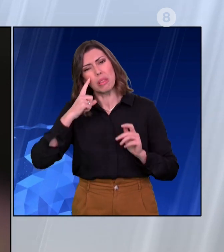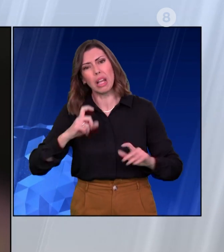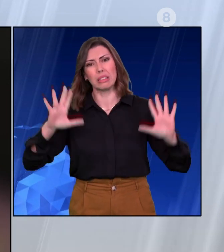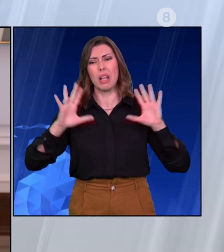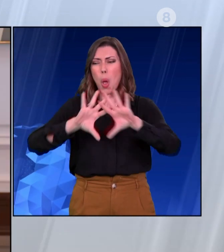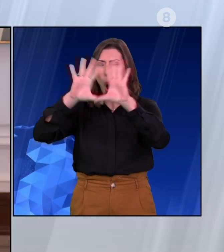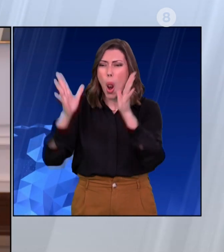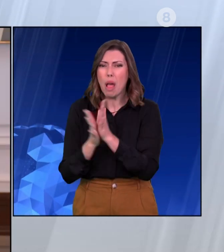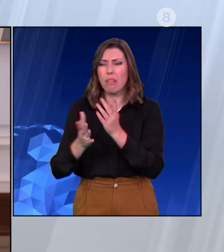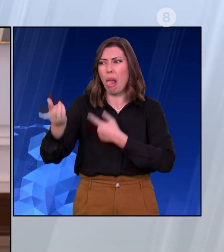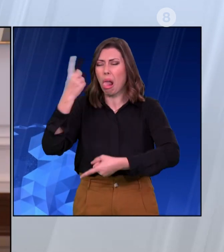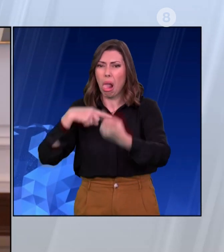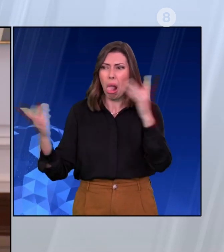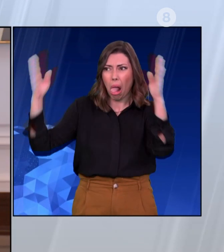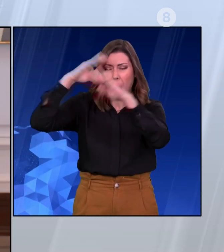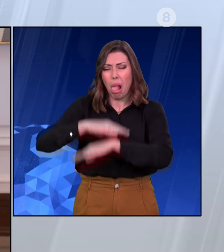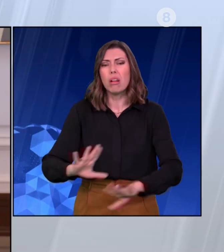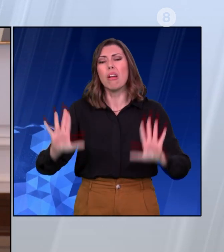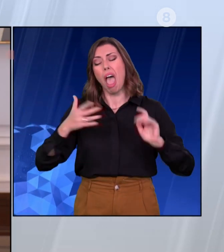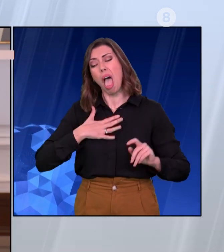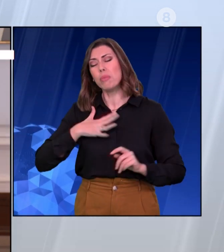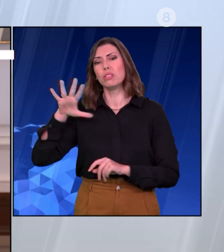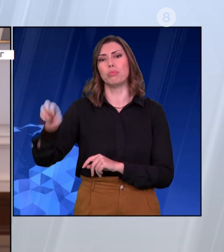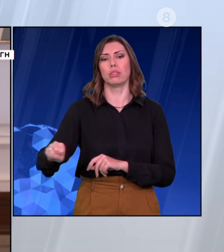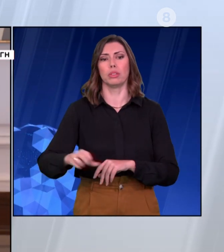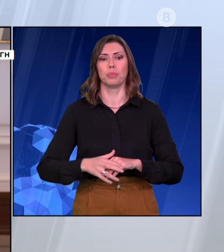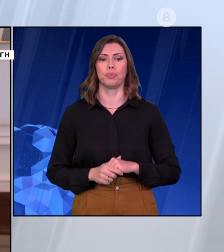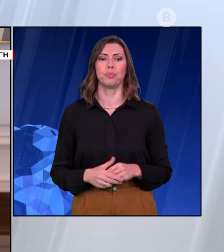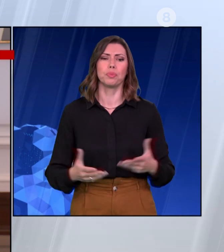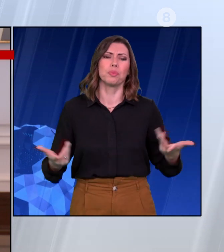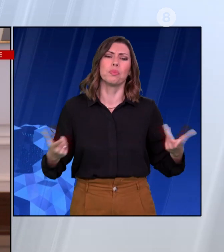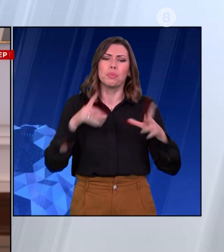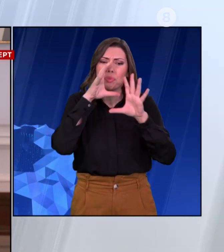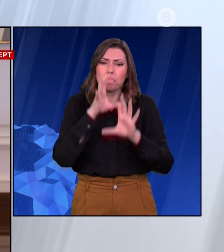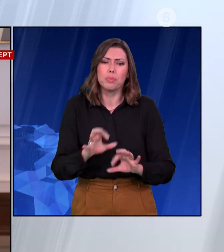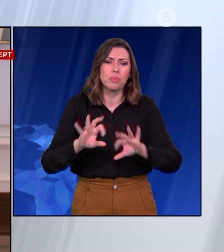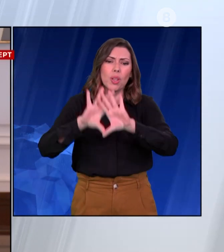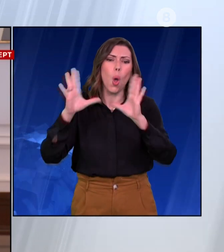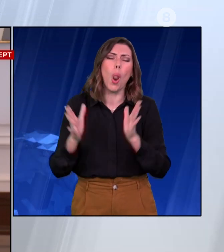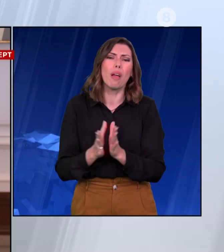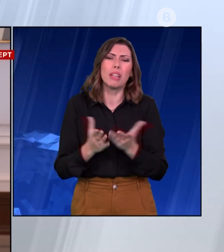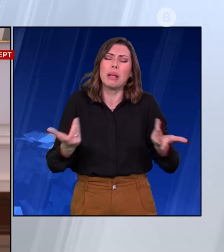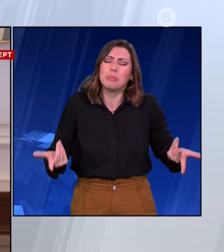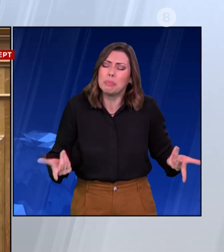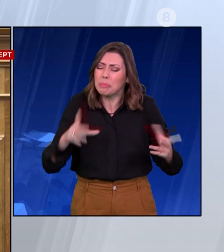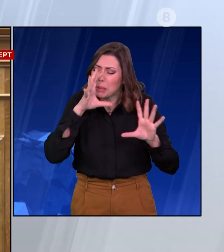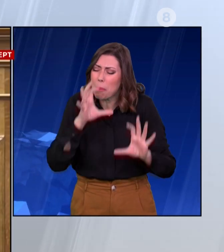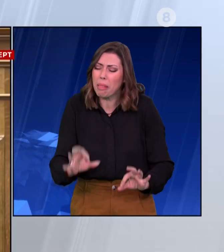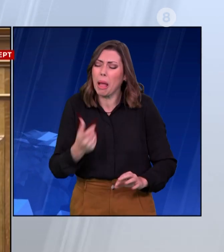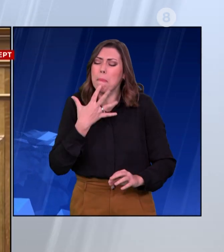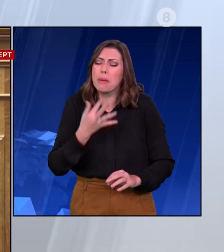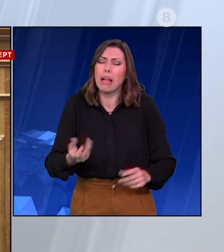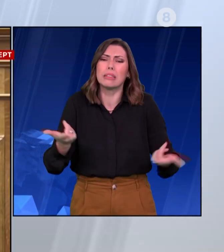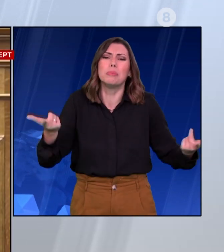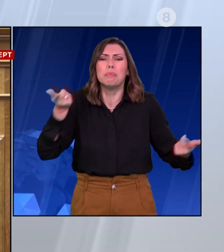περάσουν στα κρυφά. Είναι αυτοίου να λέγονται αυτά από τον αρχηγό της αντιπολίτευσης ότι γίνεται άσθημα της μόσης